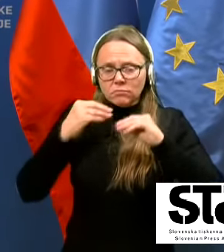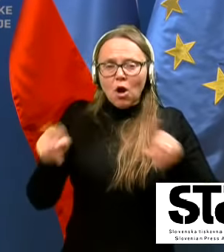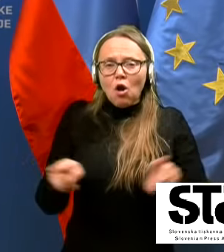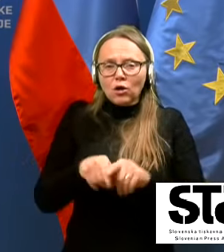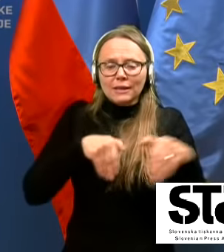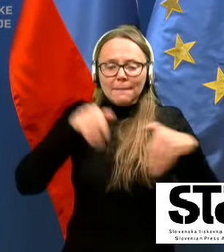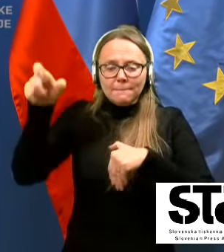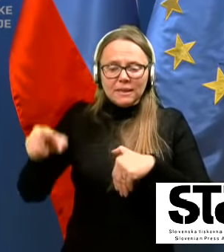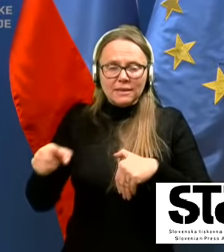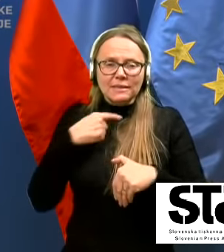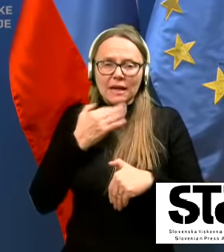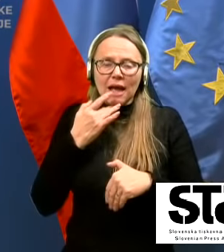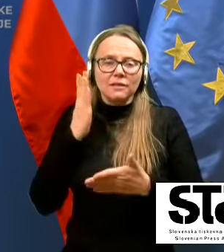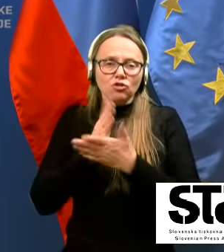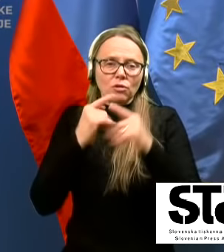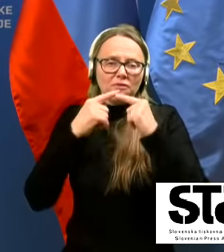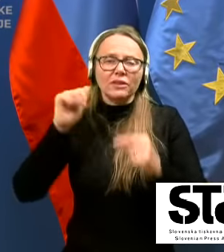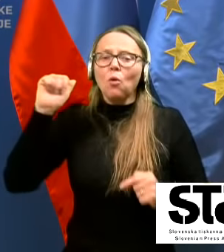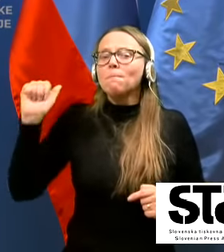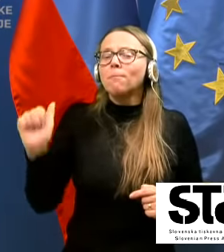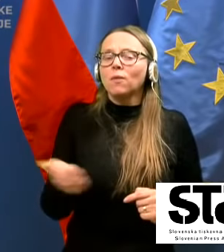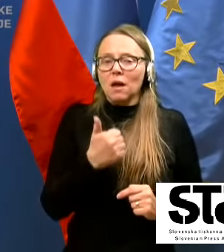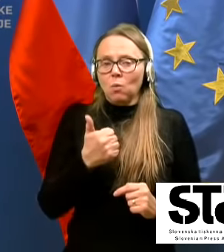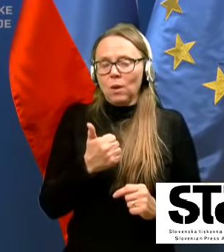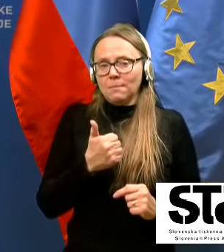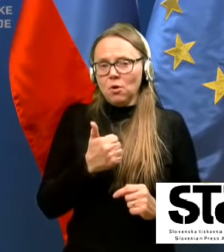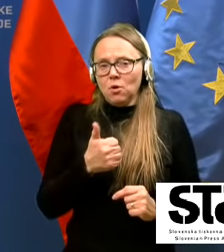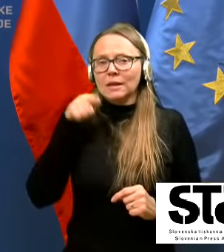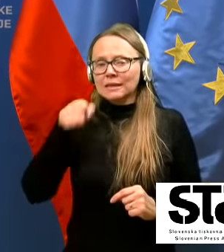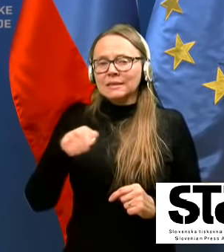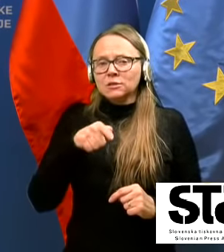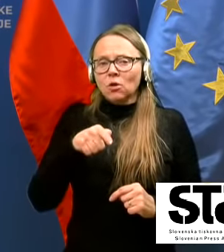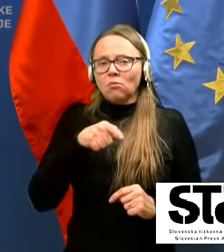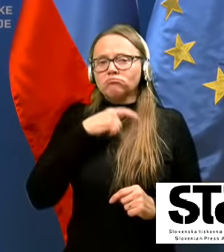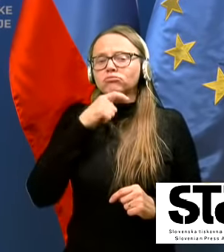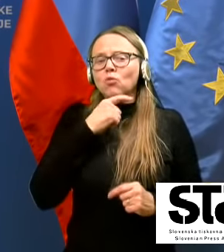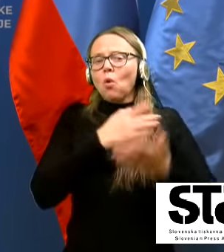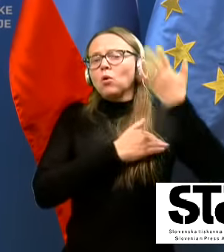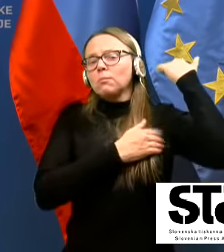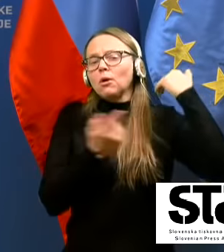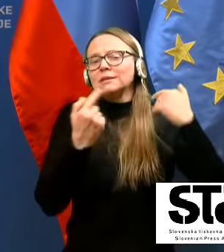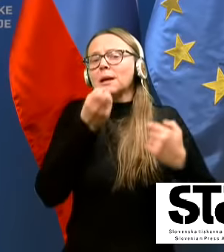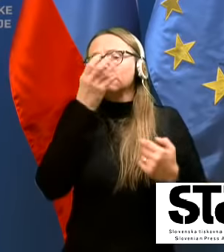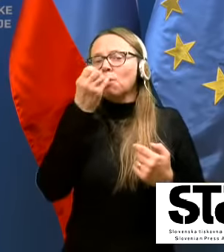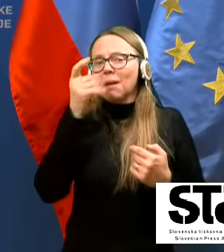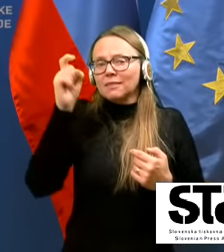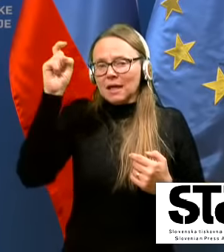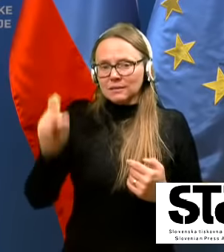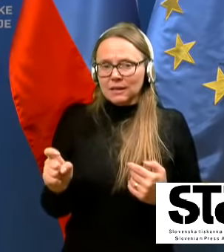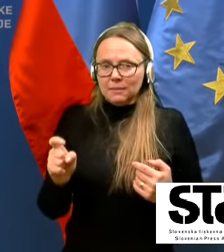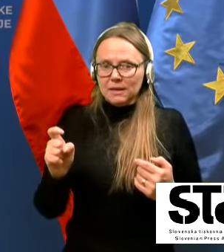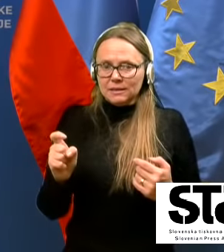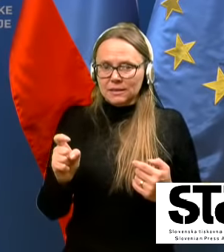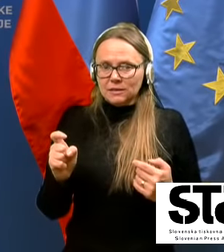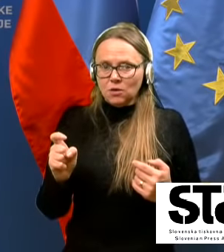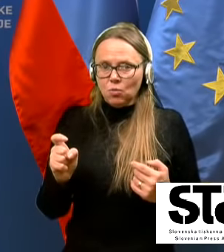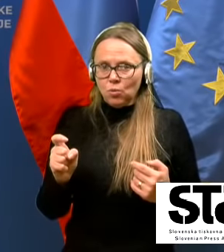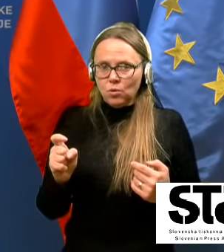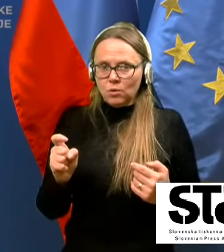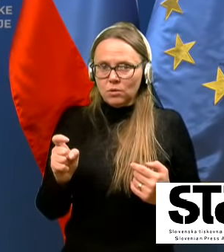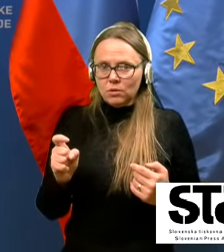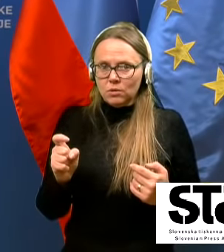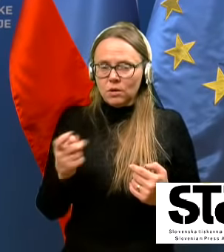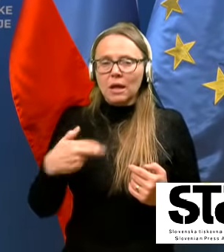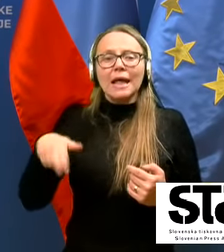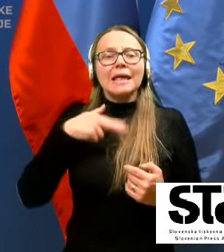tako kot je minister Gantar že povedal, pravzaprav ponavljamo tisto zgodbo iz pomladanskih mesecev. Torej, imamo